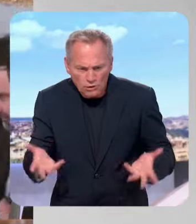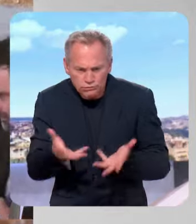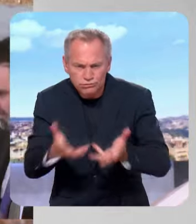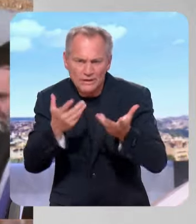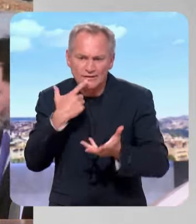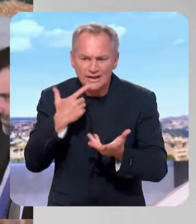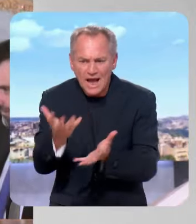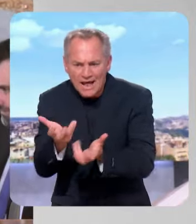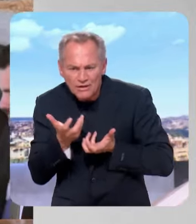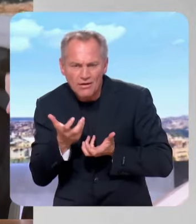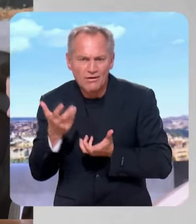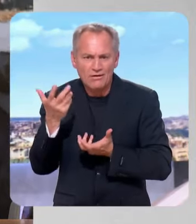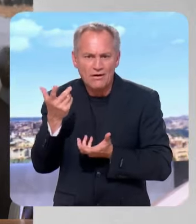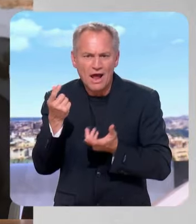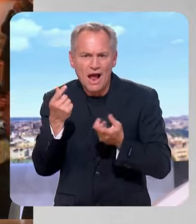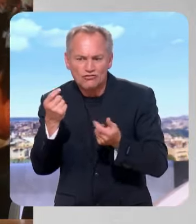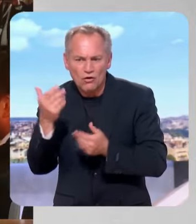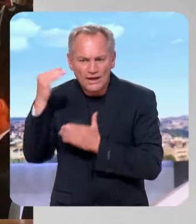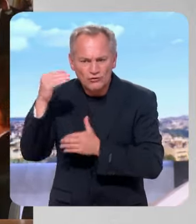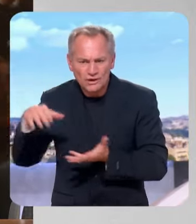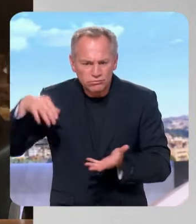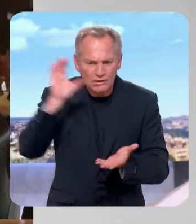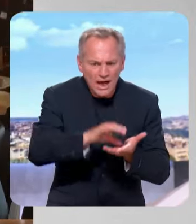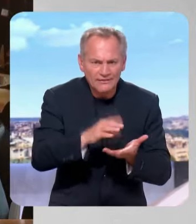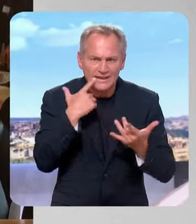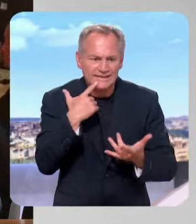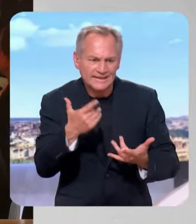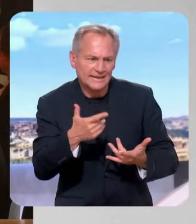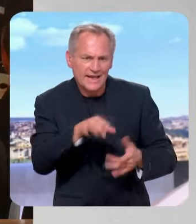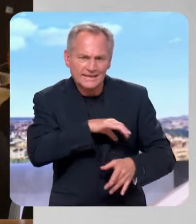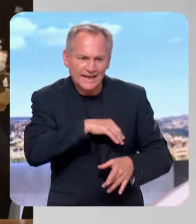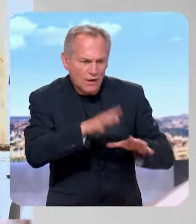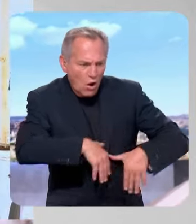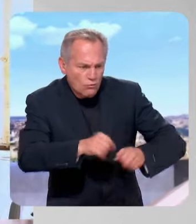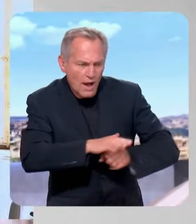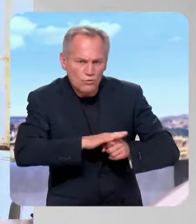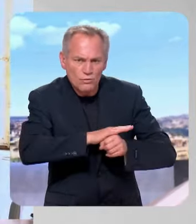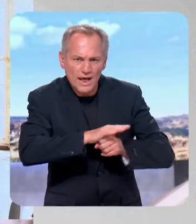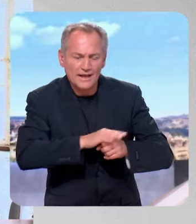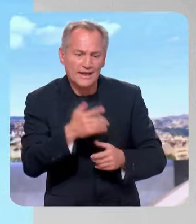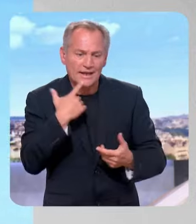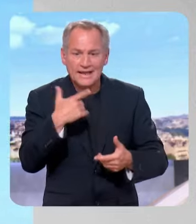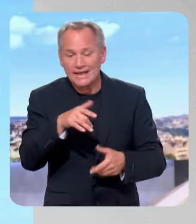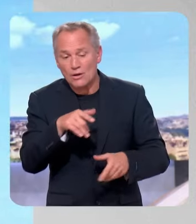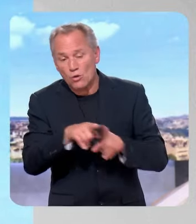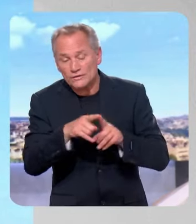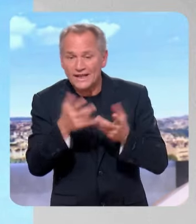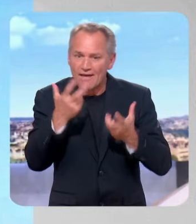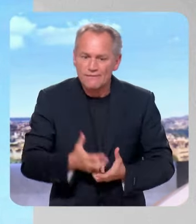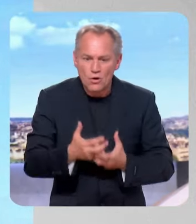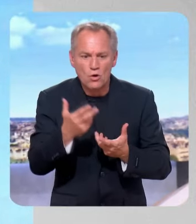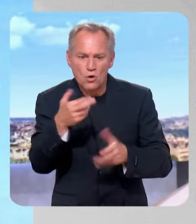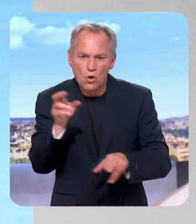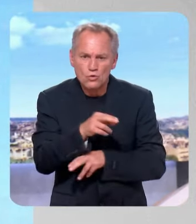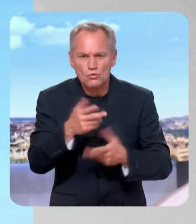territoires, nous rapprocher du plein emploi et tenir cet objectif stratégique pour la nation française, redevenir une grande nation de